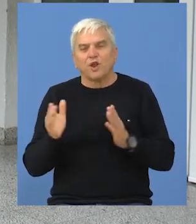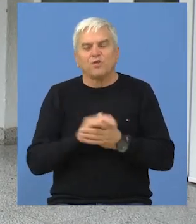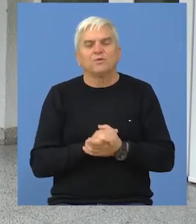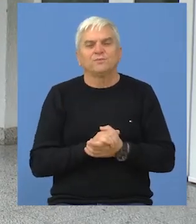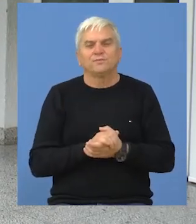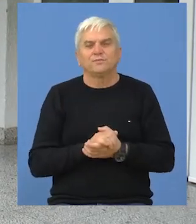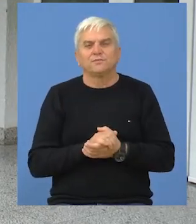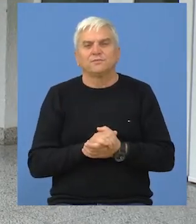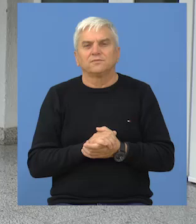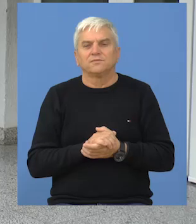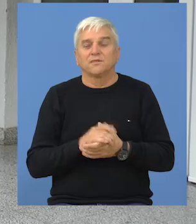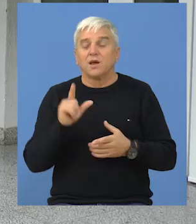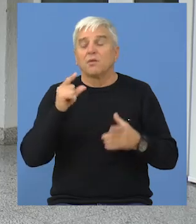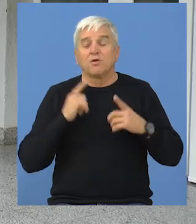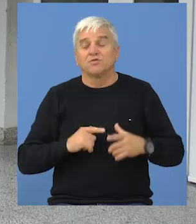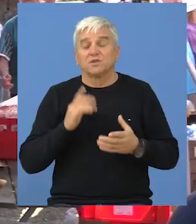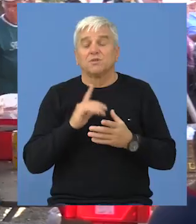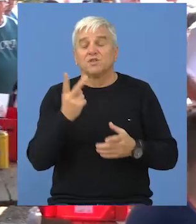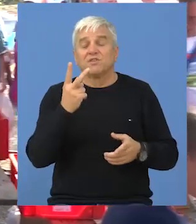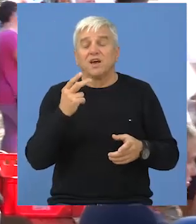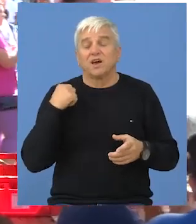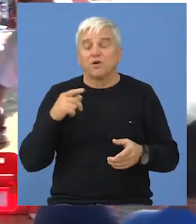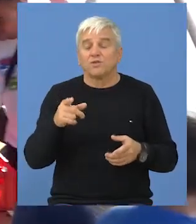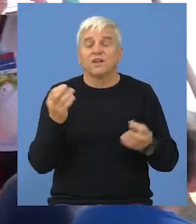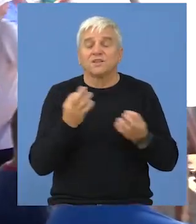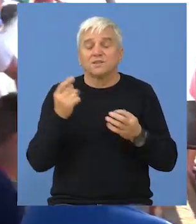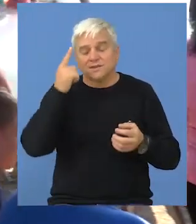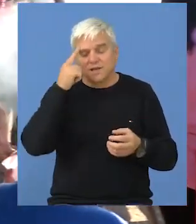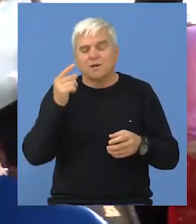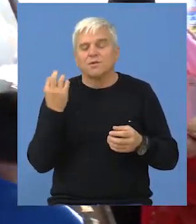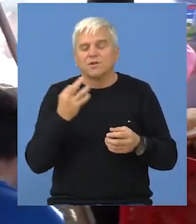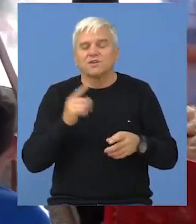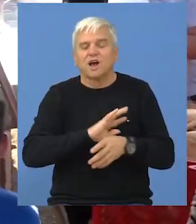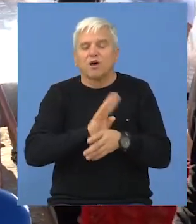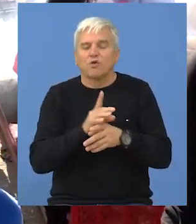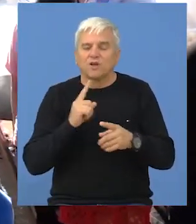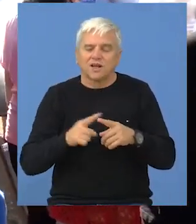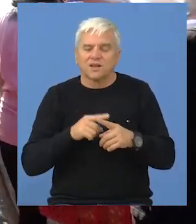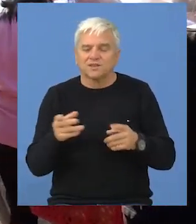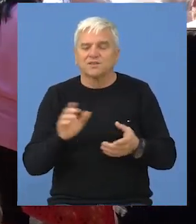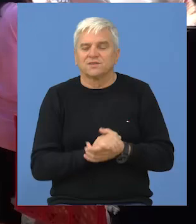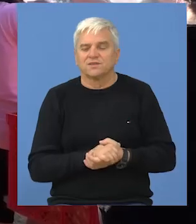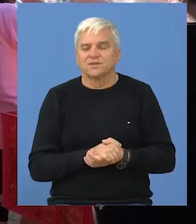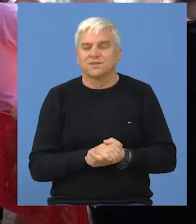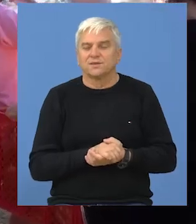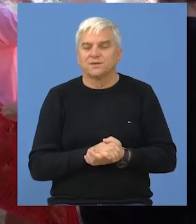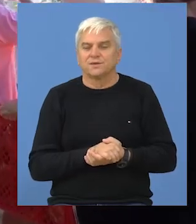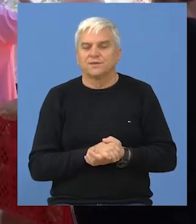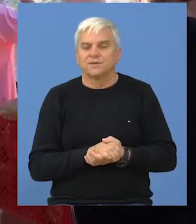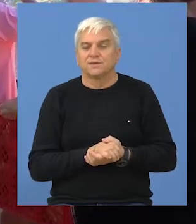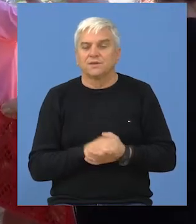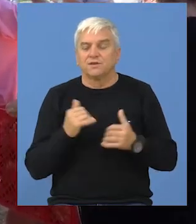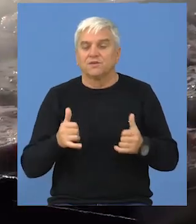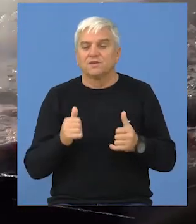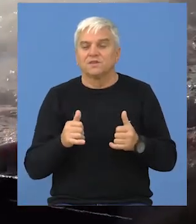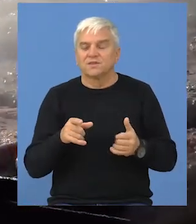put. Pauza je bila dve godine i svima nama poznatih razloga pandemije koronavirusa.